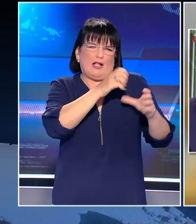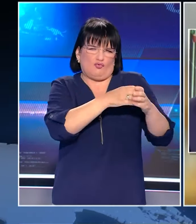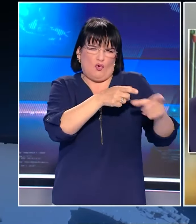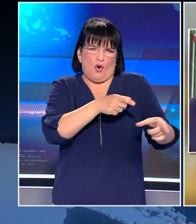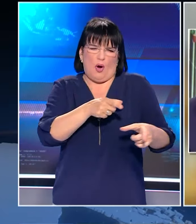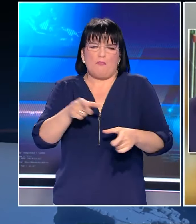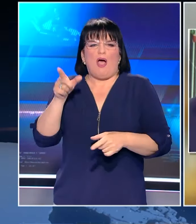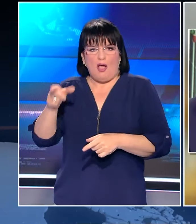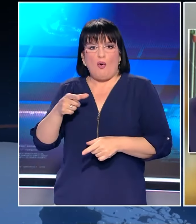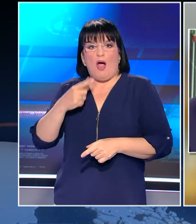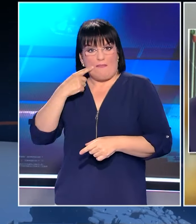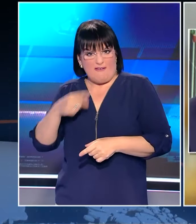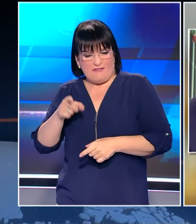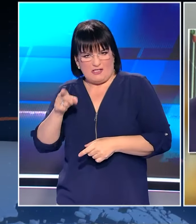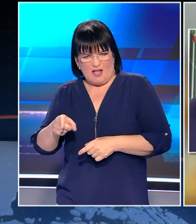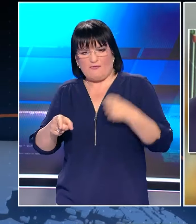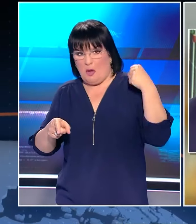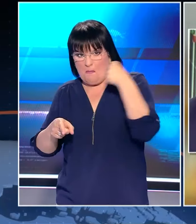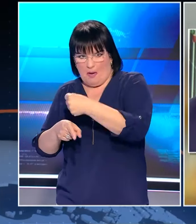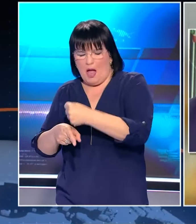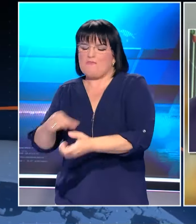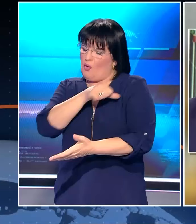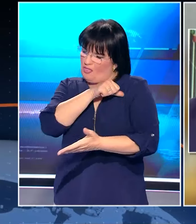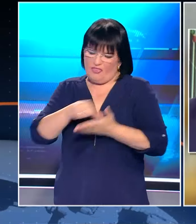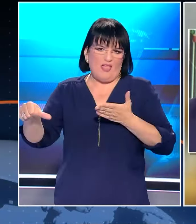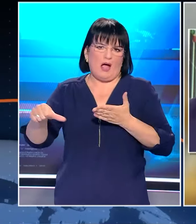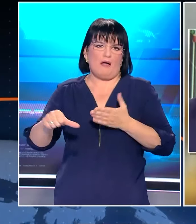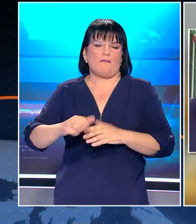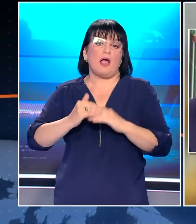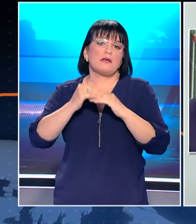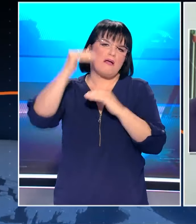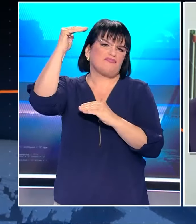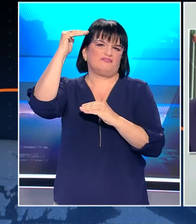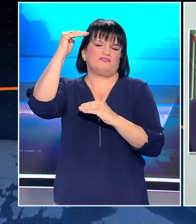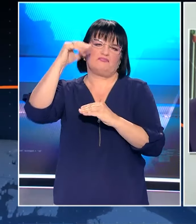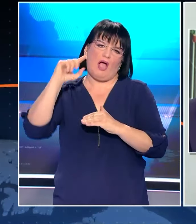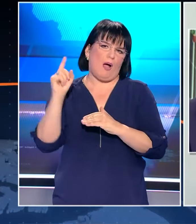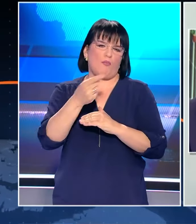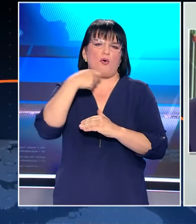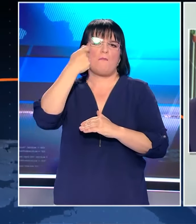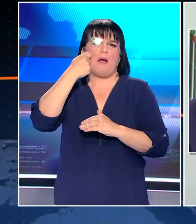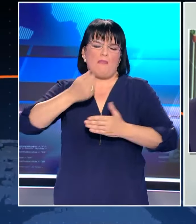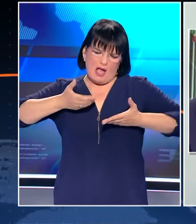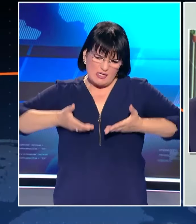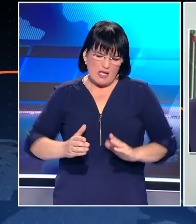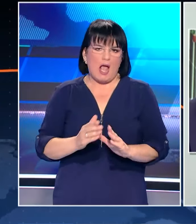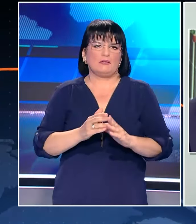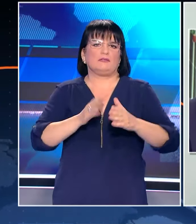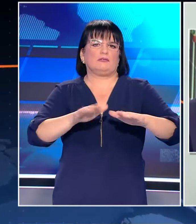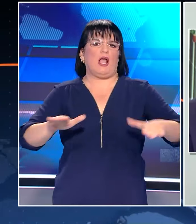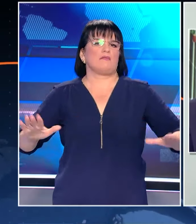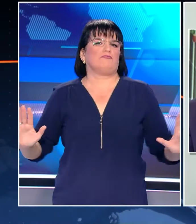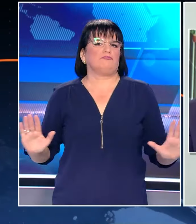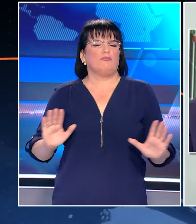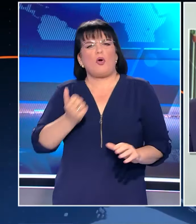Γραμμένο. Αν έπρεσε η μητέρα. Μητέρα, η μητέρα είναι πάνω απ' όλα. Πάνω απ' όλα. Η μάνα μας γέννησε όλους. Μπορεί να